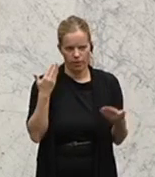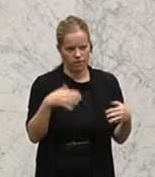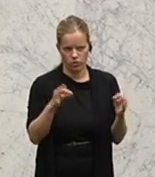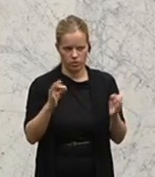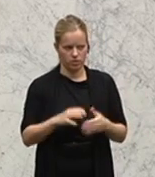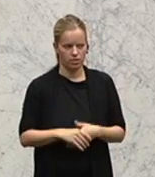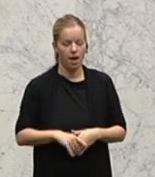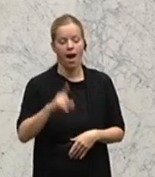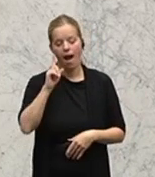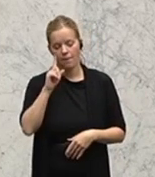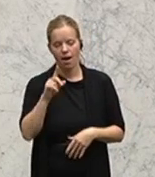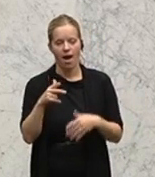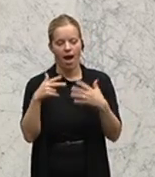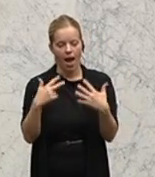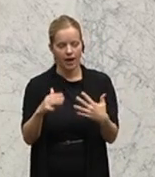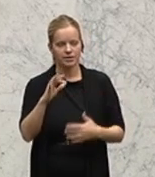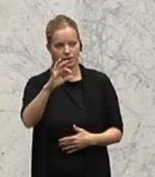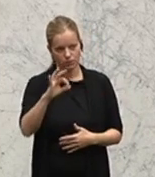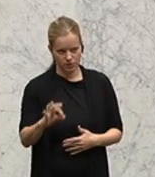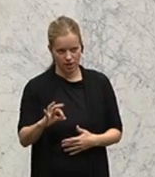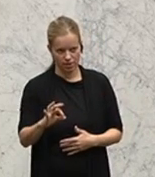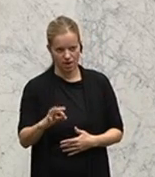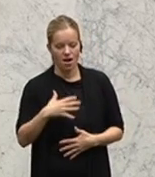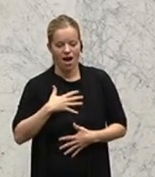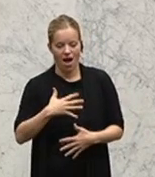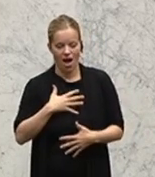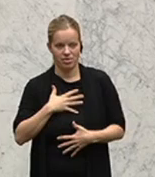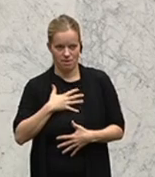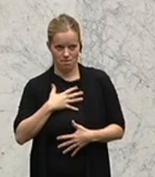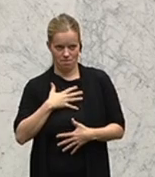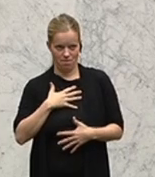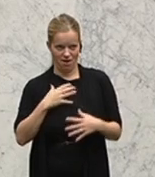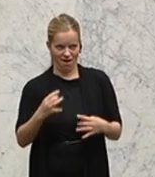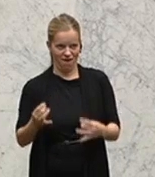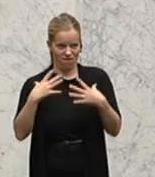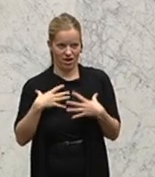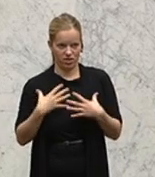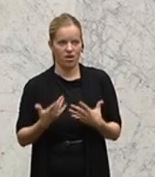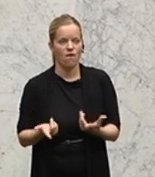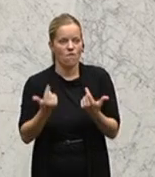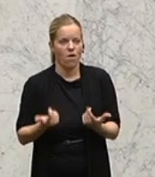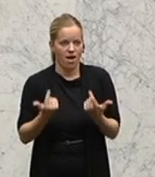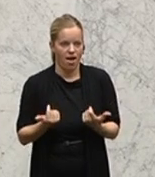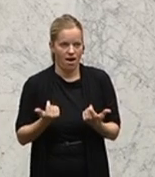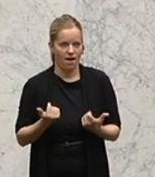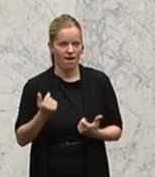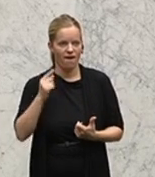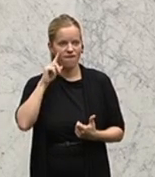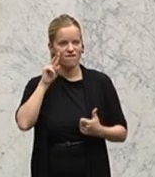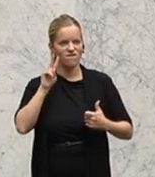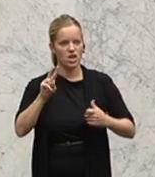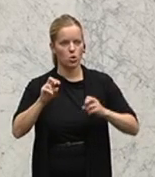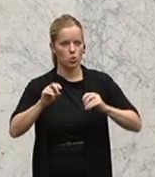ist, dass 80% der Atemwegsinfekte, 80% viral sind. Nur das